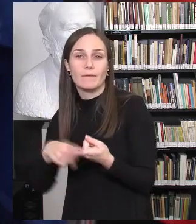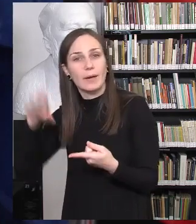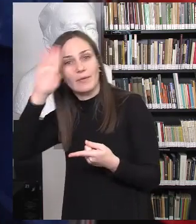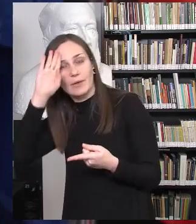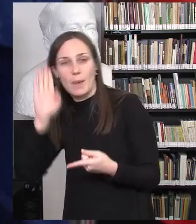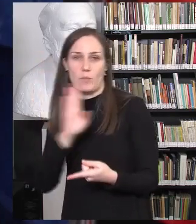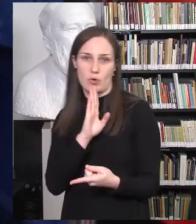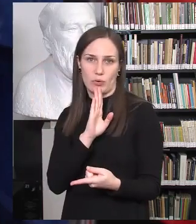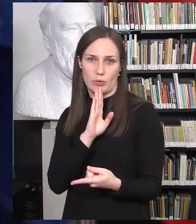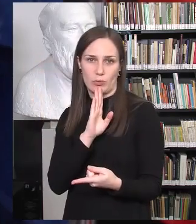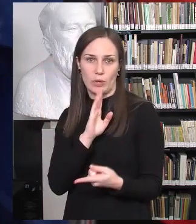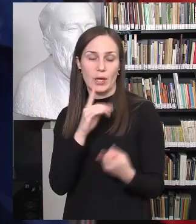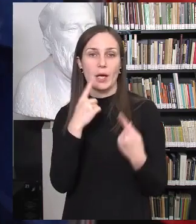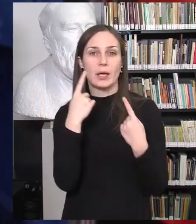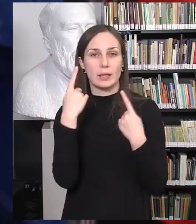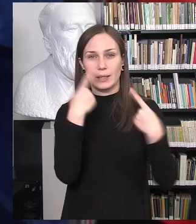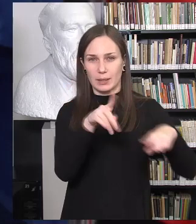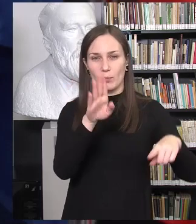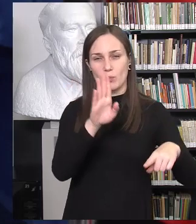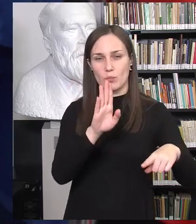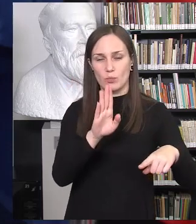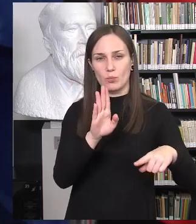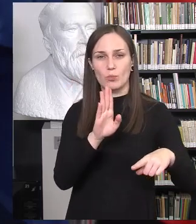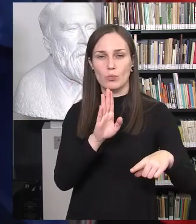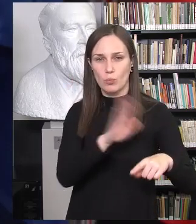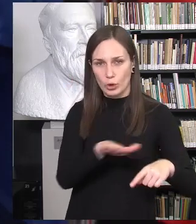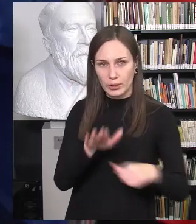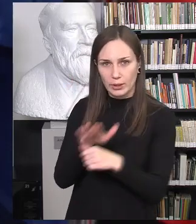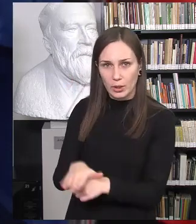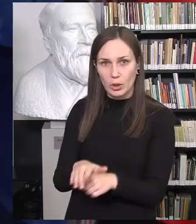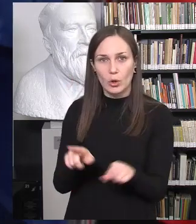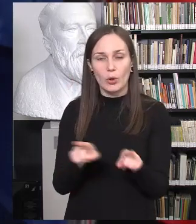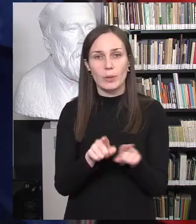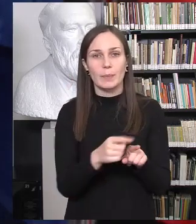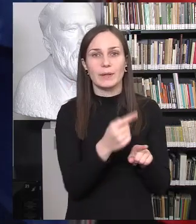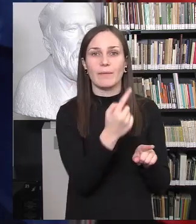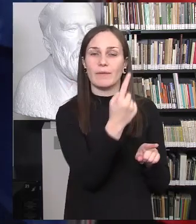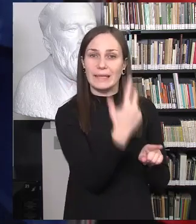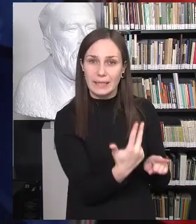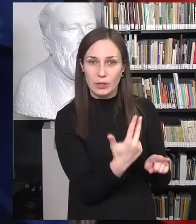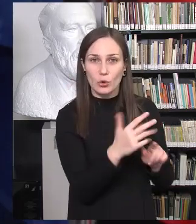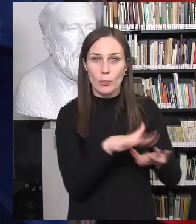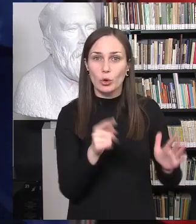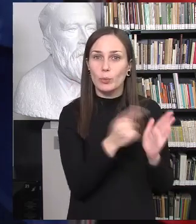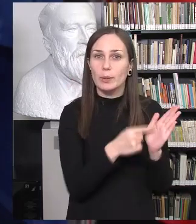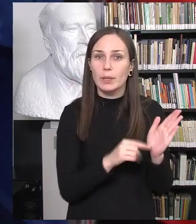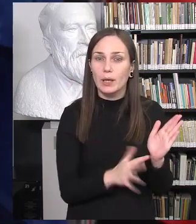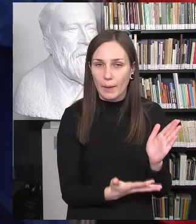žeminantį elgėsi iš kitų mokinių. Ir netgi šiek tiek daugiau, tai yra trešdalis visų jaunesniųjų mokinių, pažymėjo, kad patyre